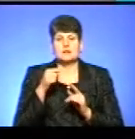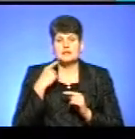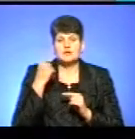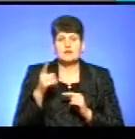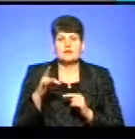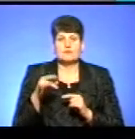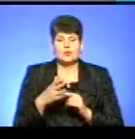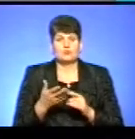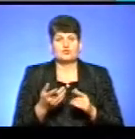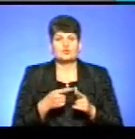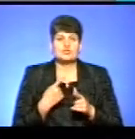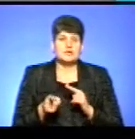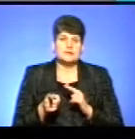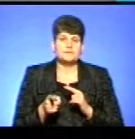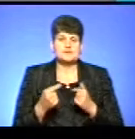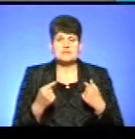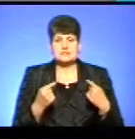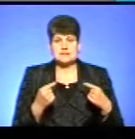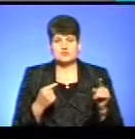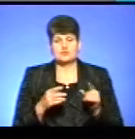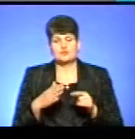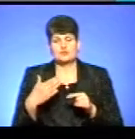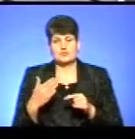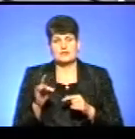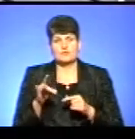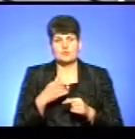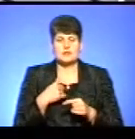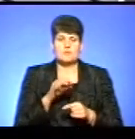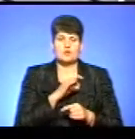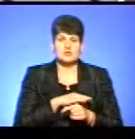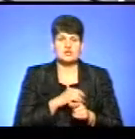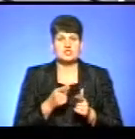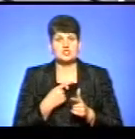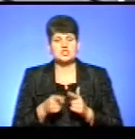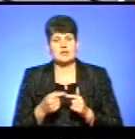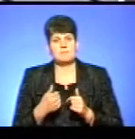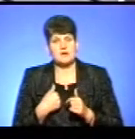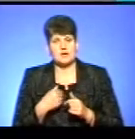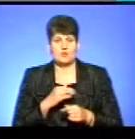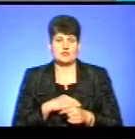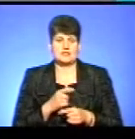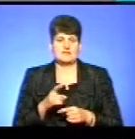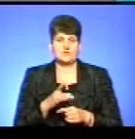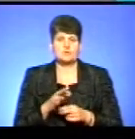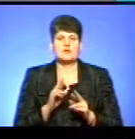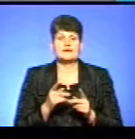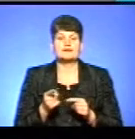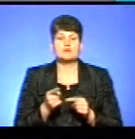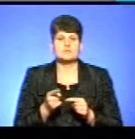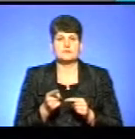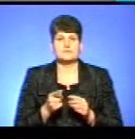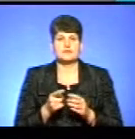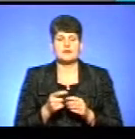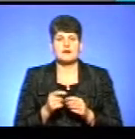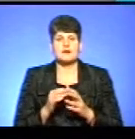Сімки. Чи, з іншого боку, Європа нам корисна? Чи ми корисні Європі, як Тернопільщина, окрім грандного